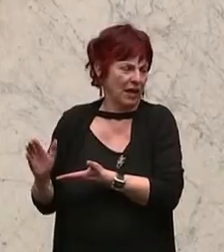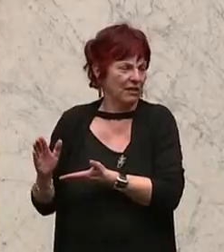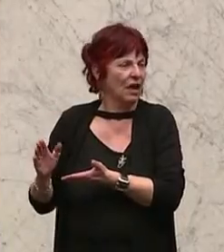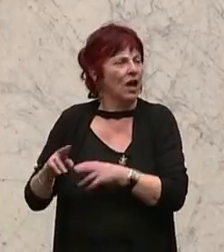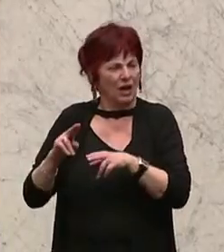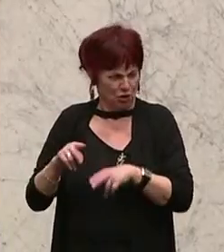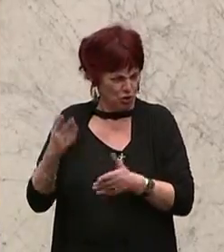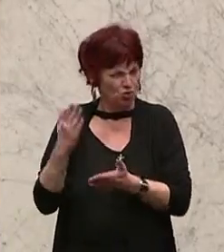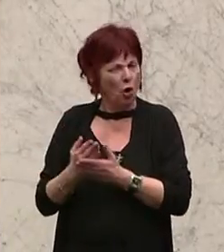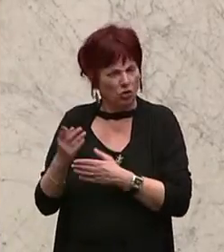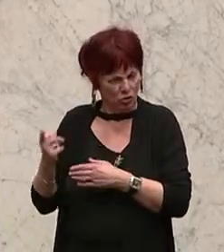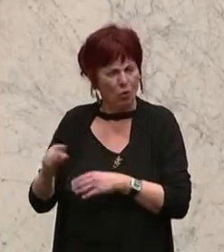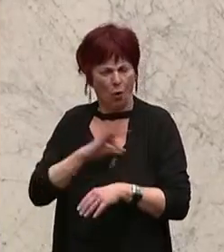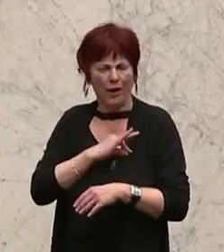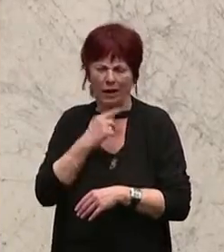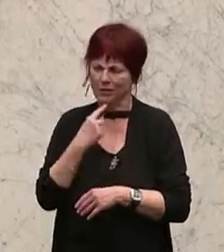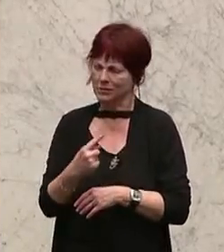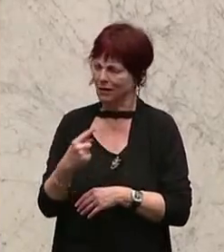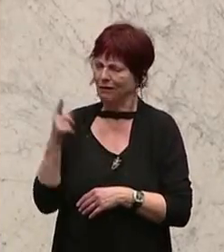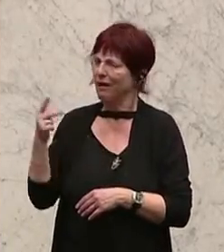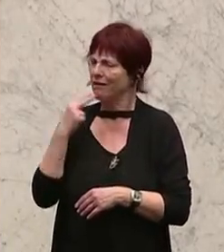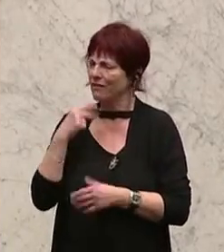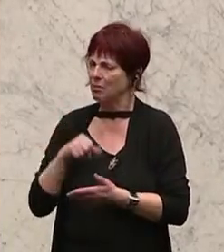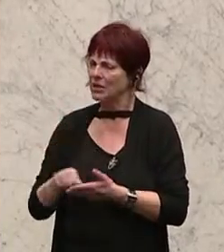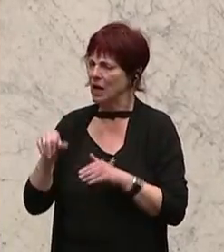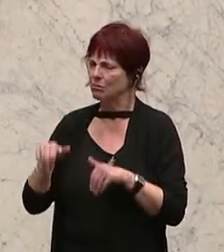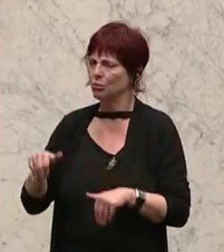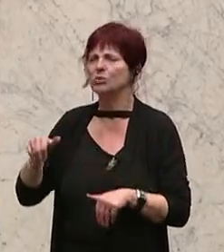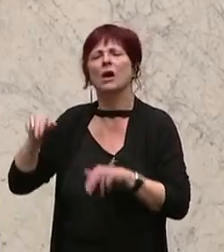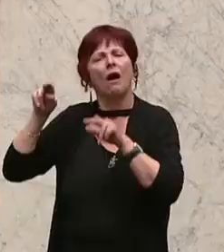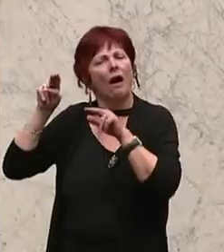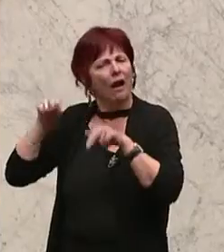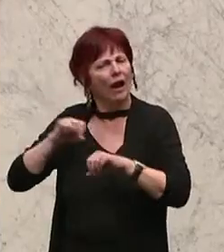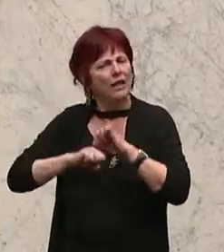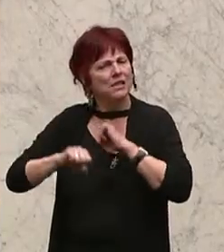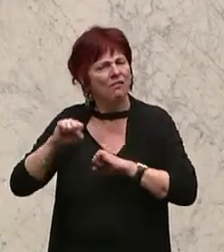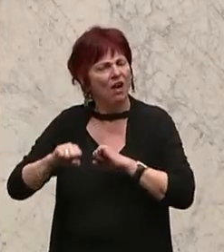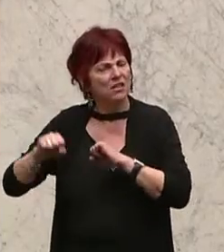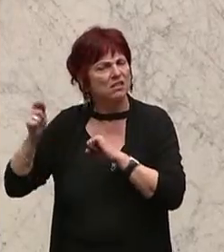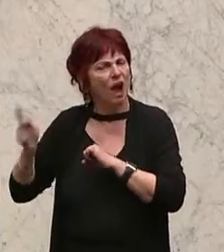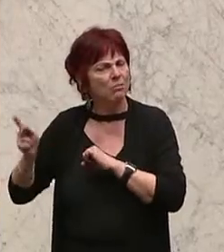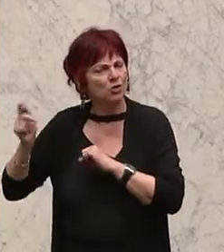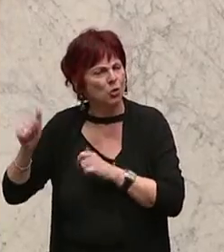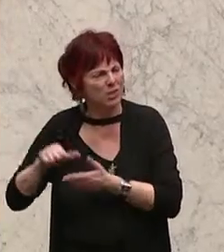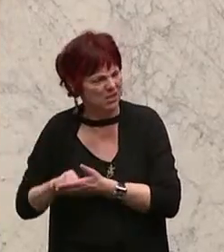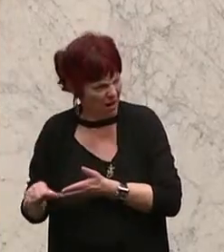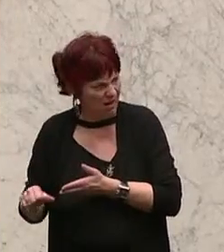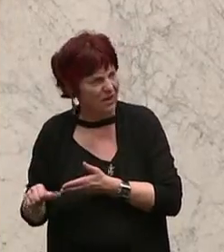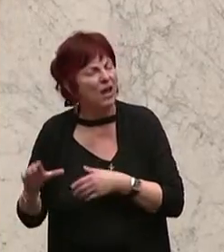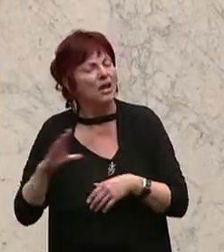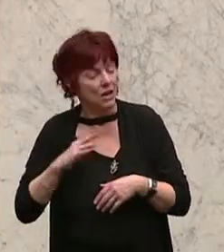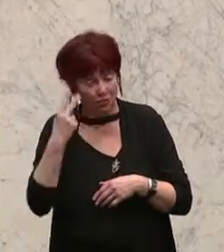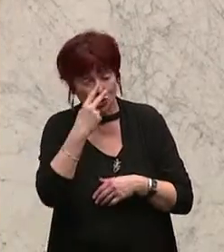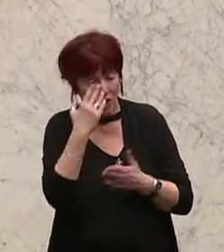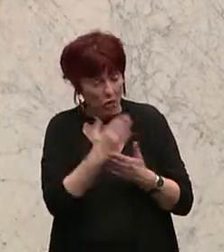übergeantwortet werden soll, die Bezahlung. Und natürlich verstehe ich das Argument, lieber Albert Steinhauser, aber es muss schon auch irgendwo einen Punkt geben.